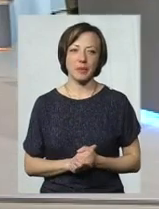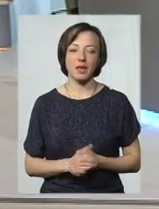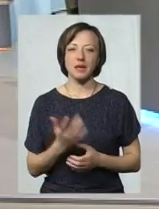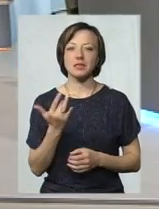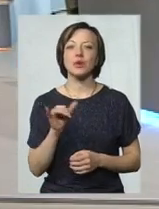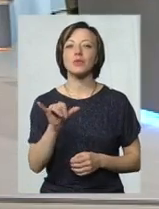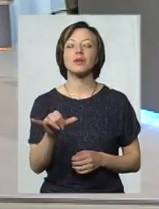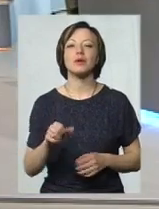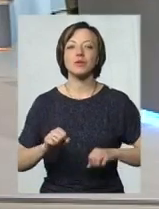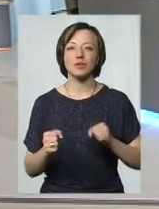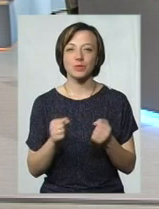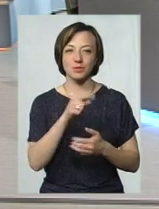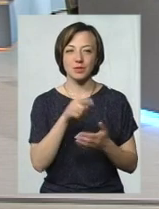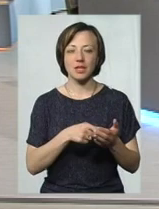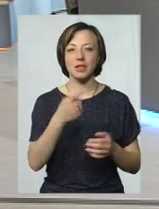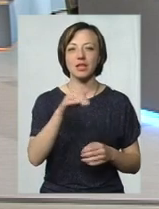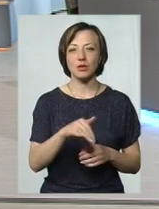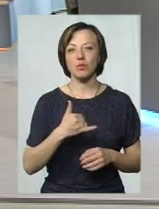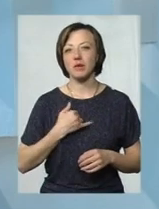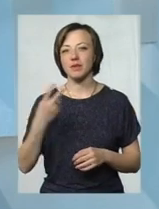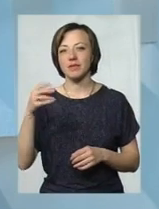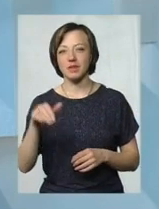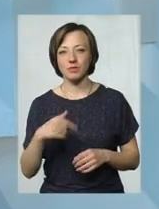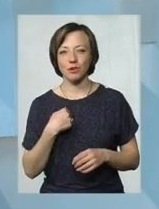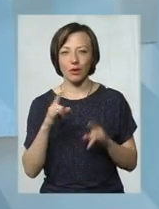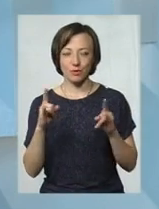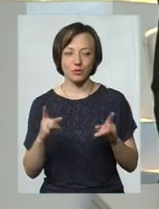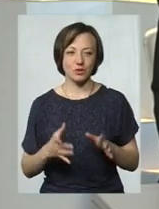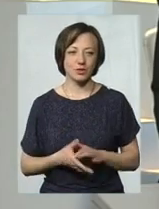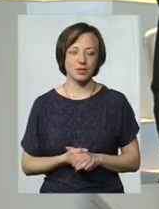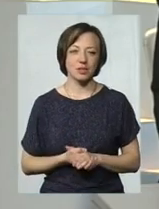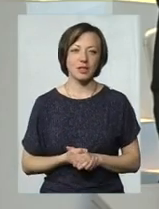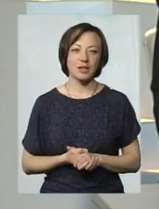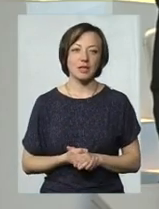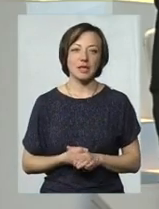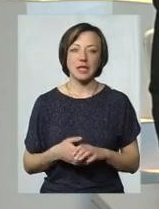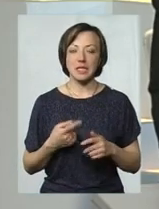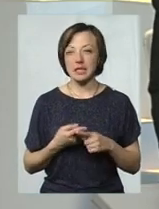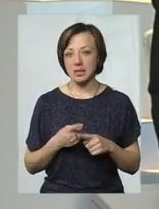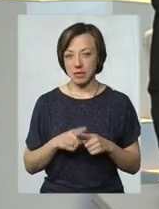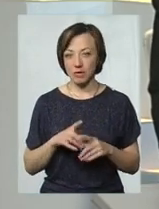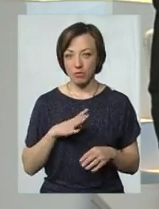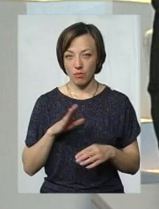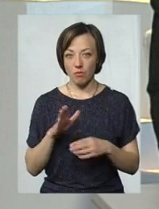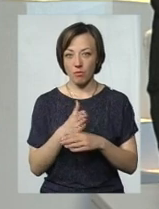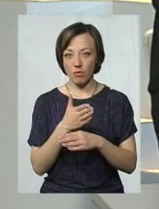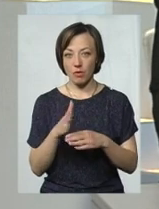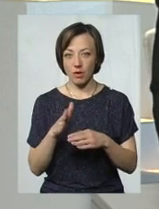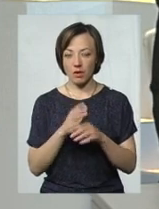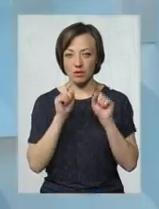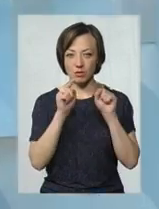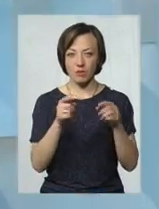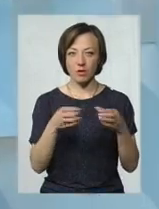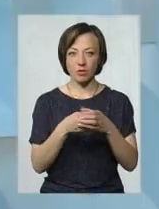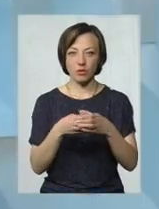в тебе друзів? Тисячу, а в мене дві, то я крутіший. хочу вас перебити, але саме це, ну, був поділ цільової аудиторії, да? Ми